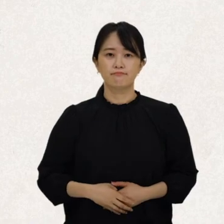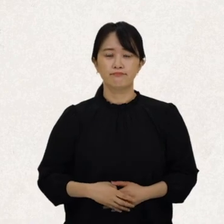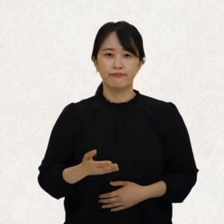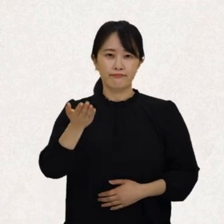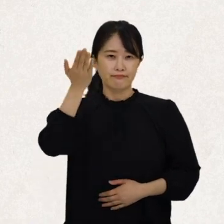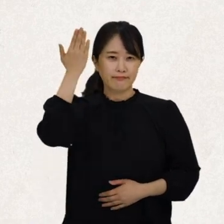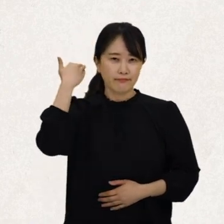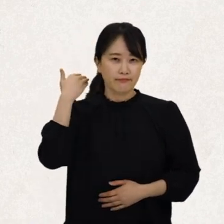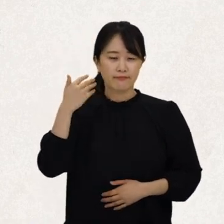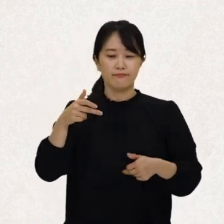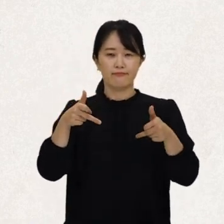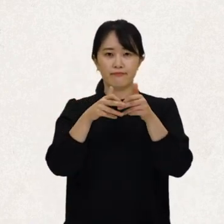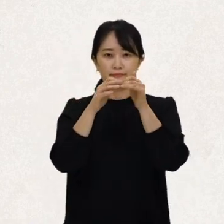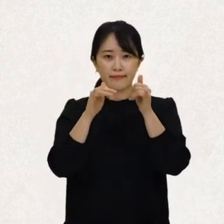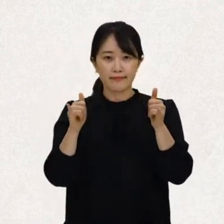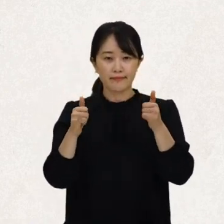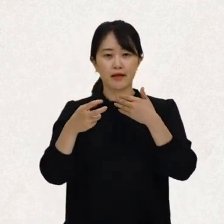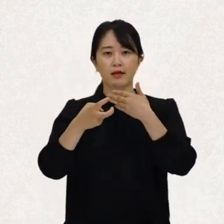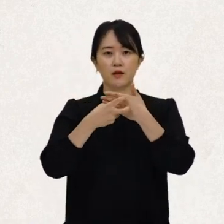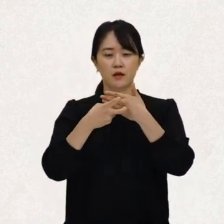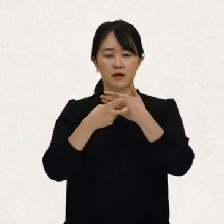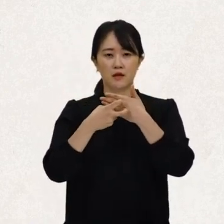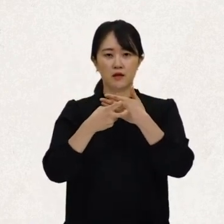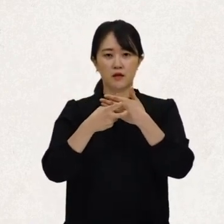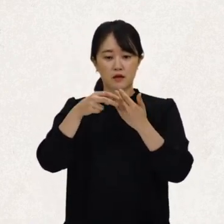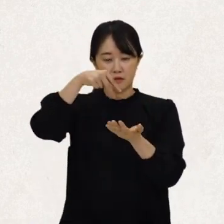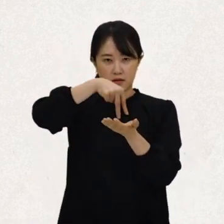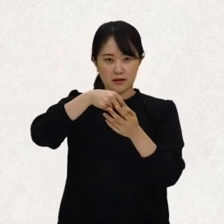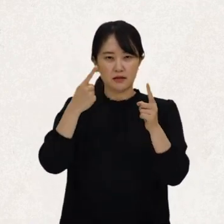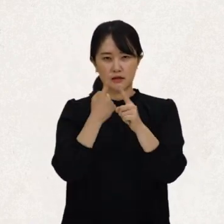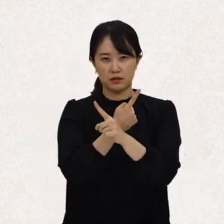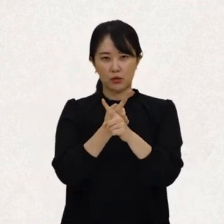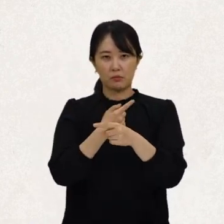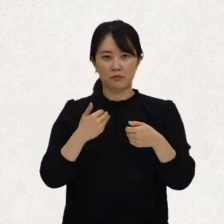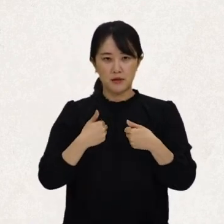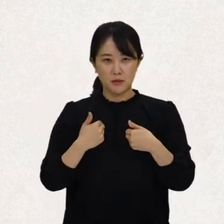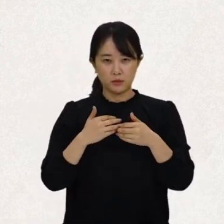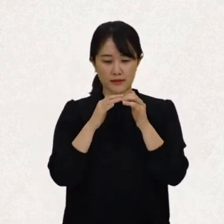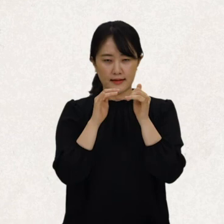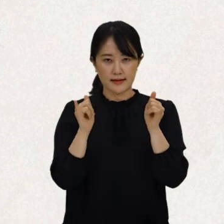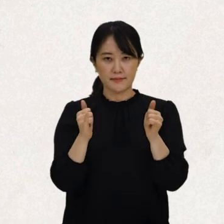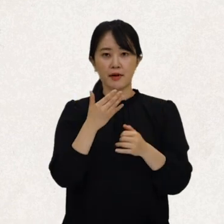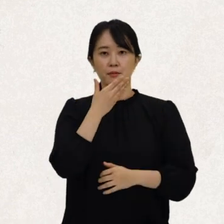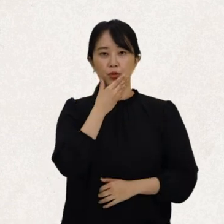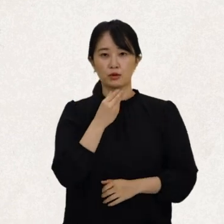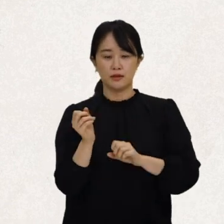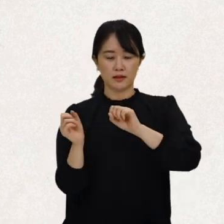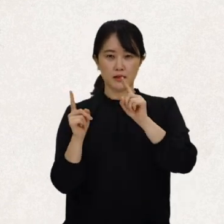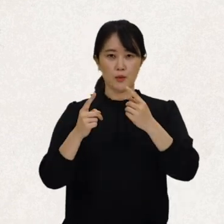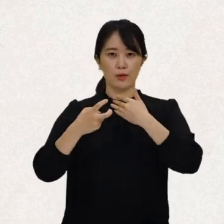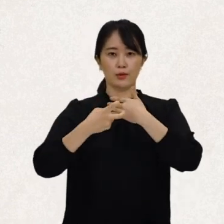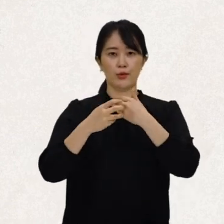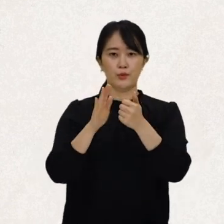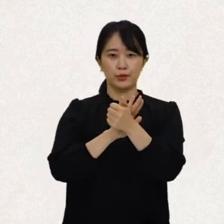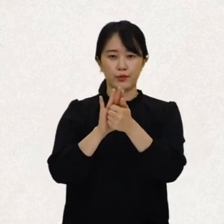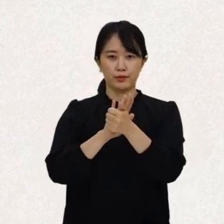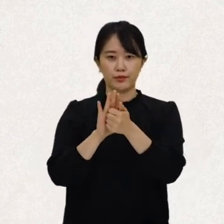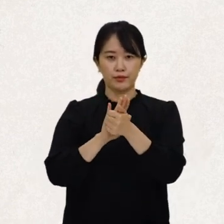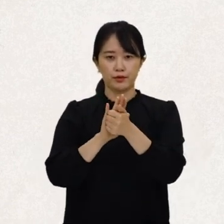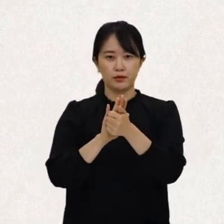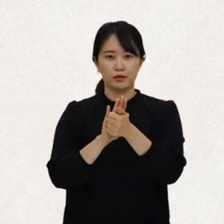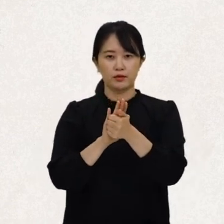과거 장애인은 의료적으로 치료의 대상으로 간주되었고 복지, 재활, 의료서비스의